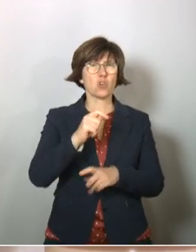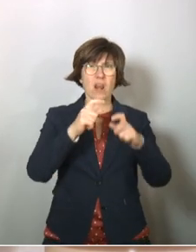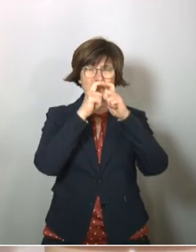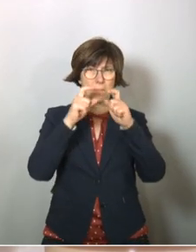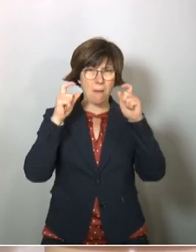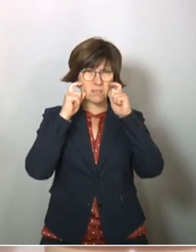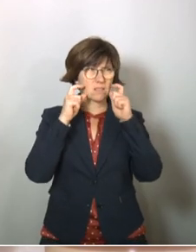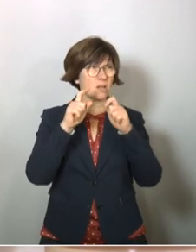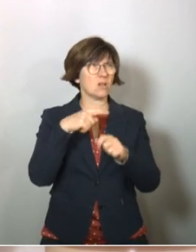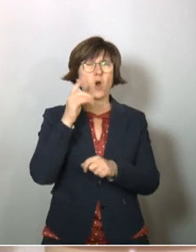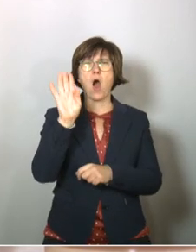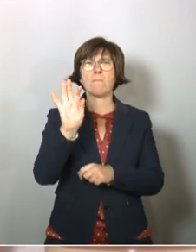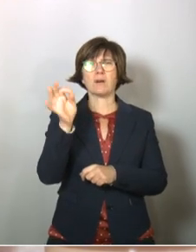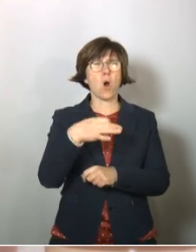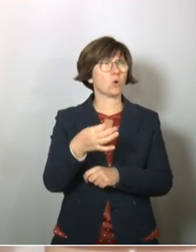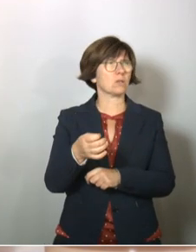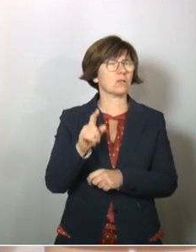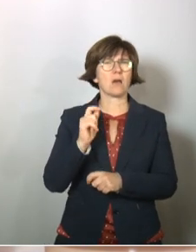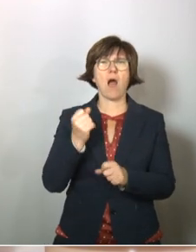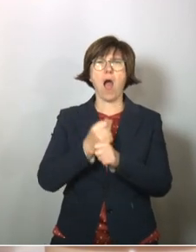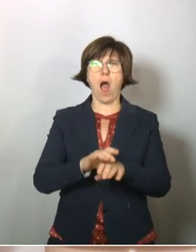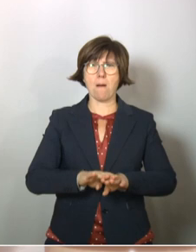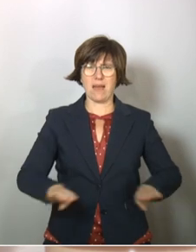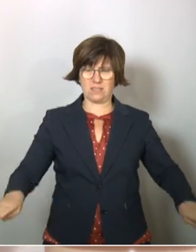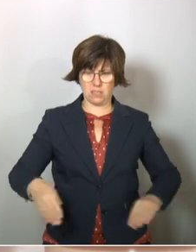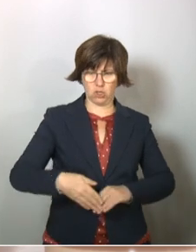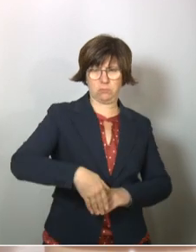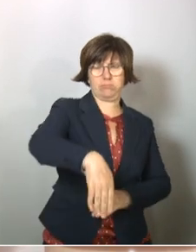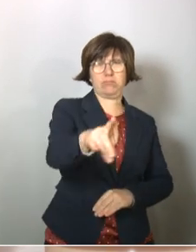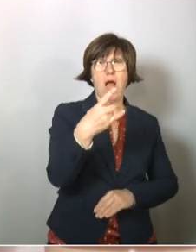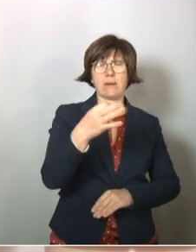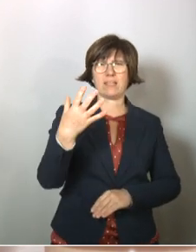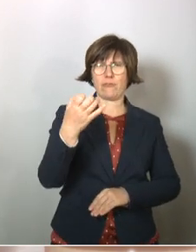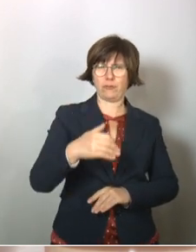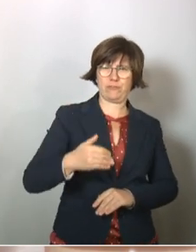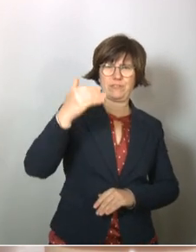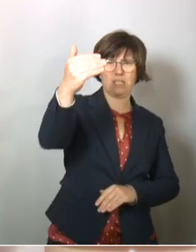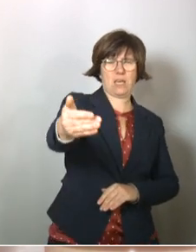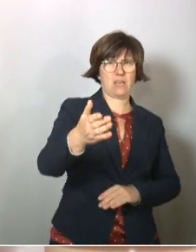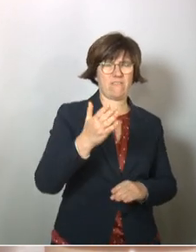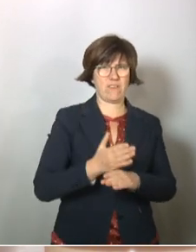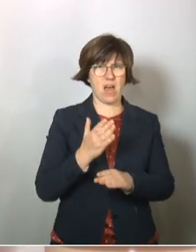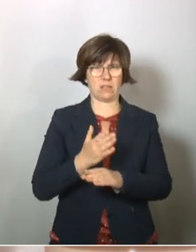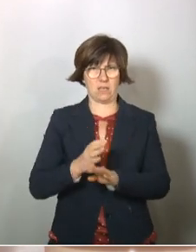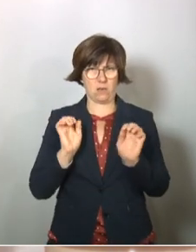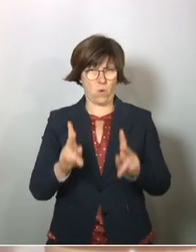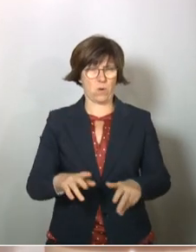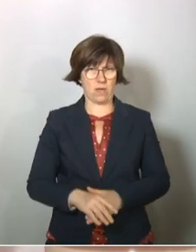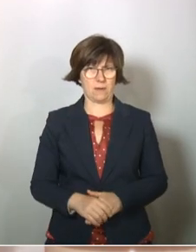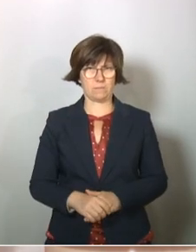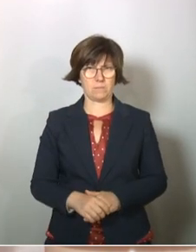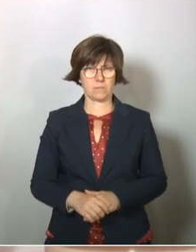Maske aufsetzen? Sagt die, nö. Ich habe hier meinen Arbeitstisch, der ist 1,50 breit. Sie stellen sich auf die eine Seite, ich stehe auf der anderen Seite. Alles ist gut.